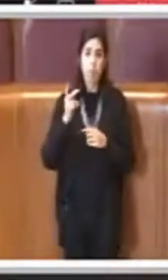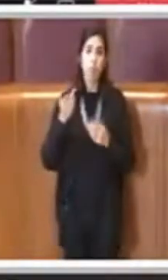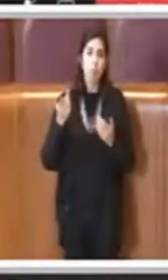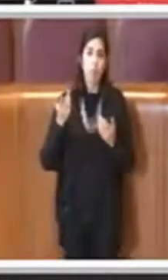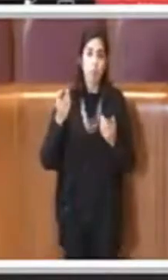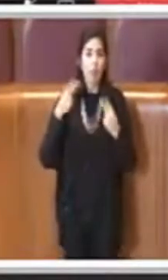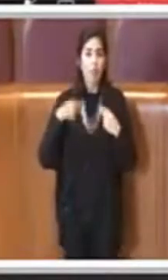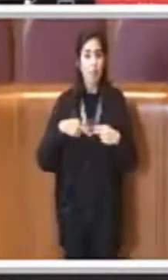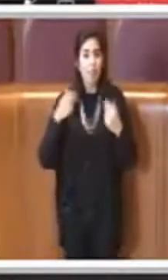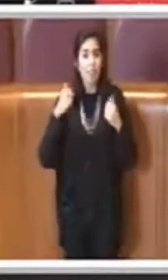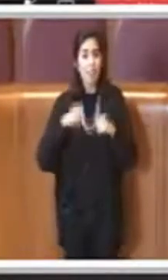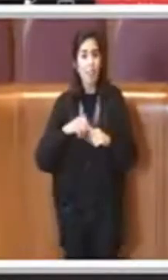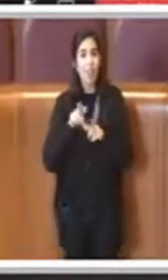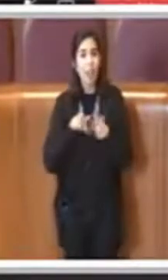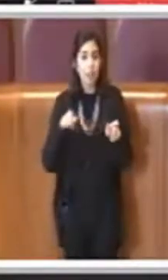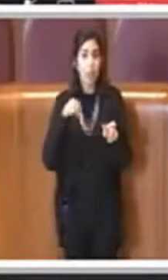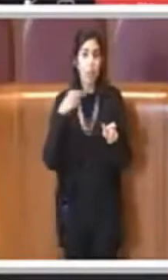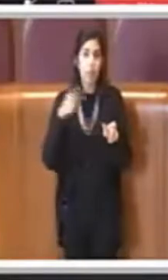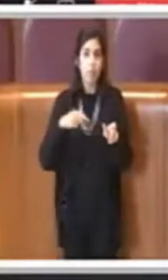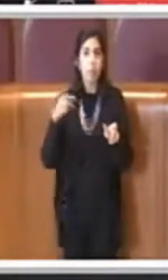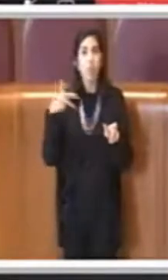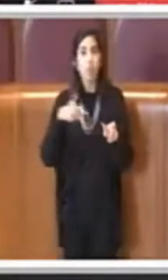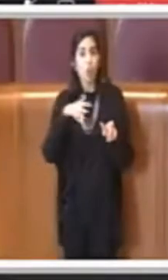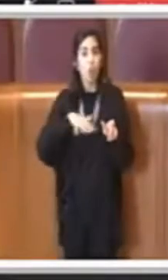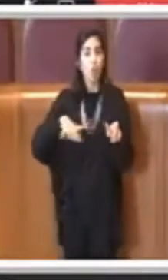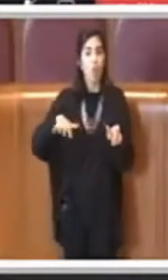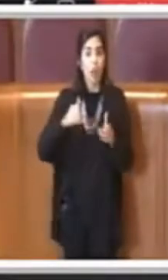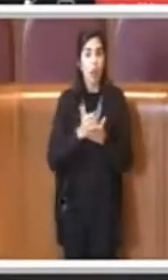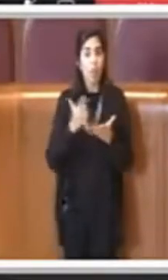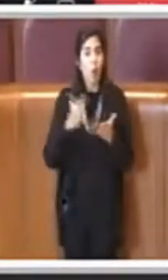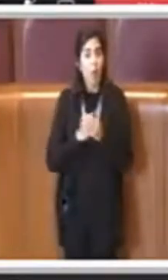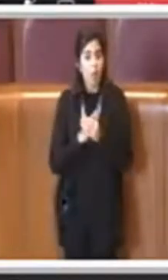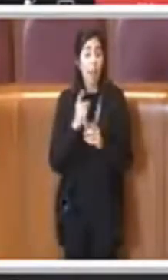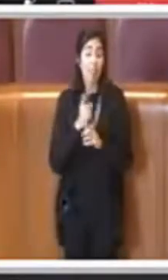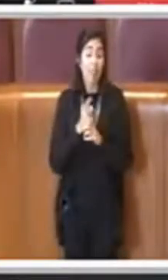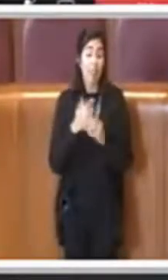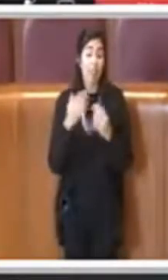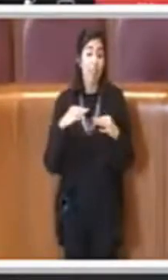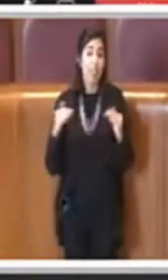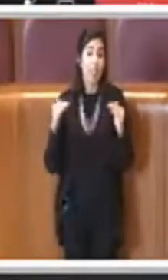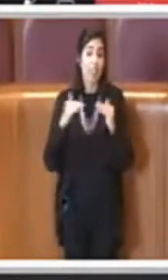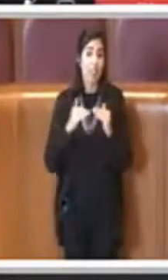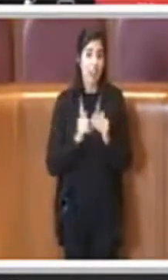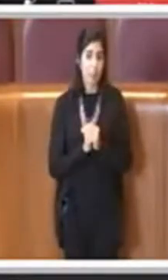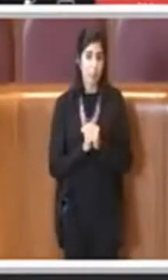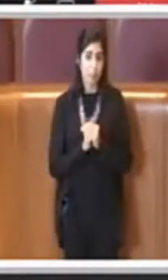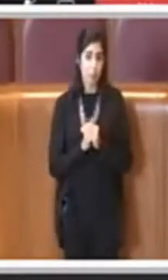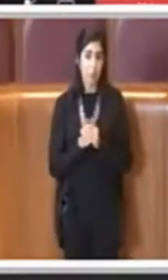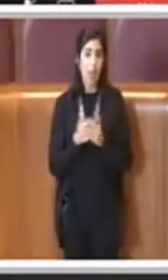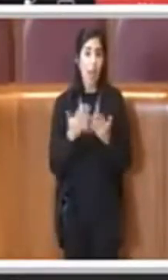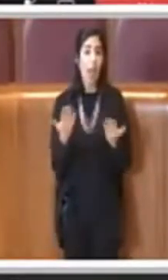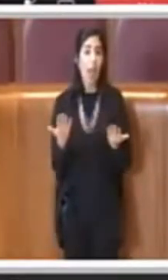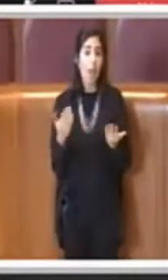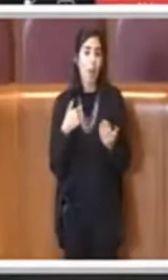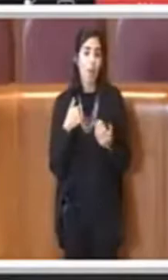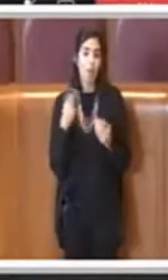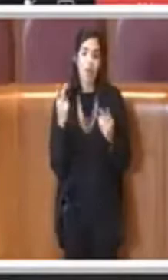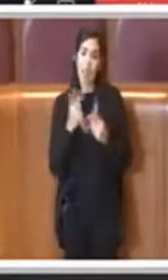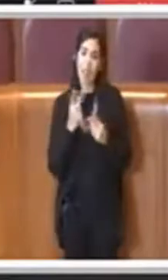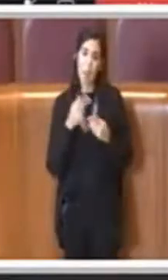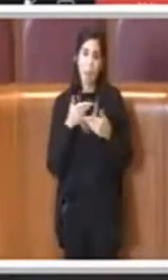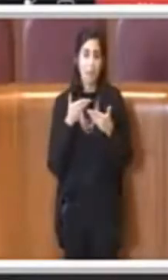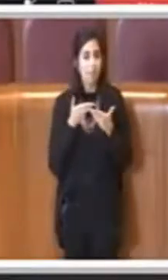come tale deve avere questa sua dignità. E allora io veramente invito le persone che